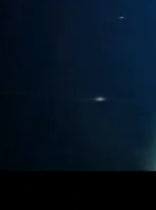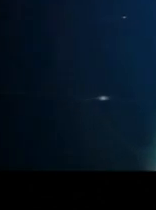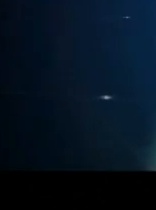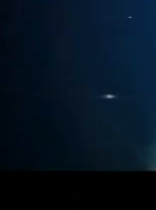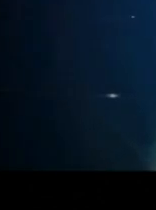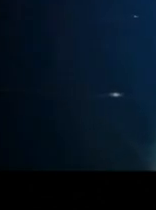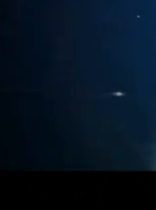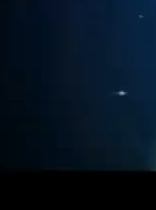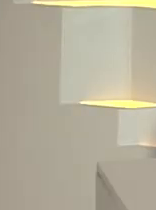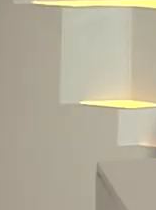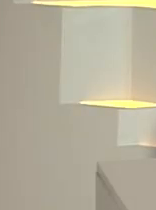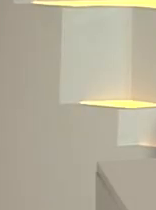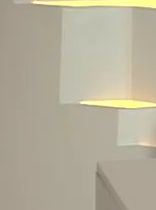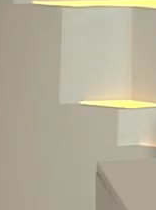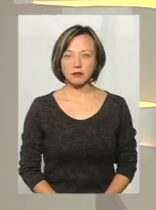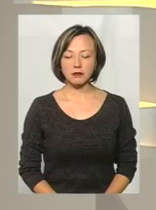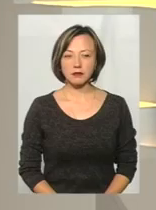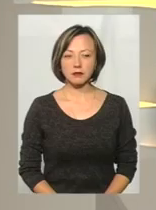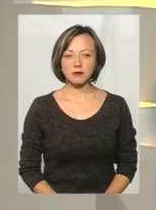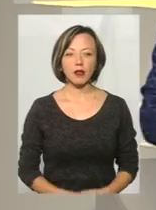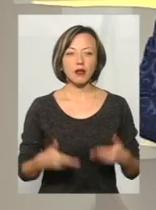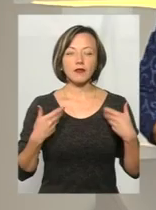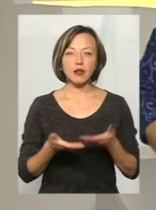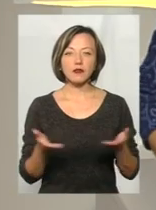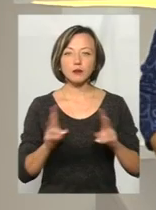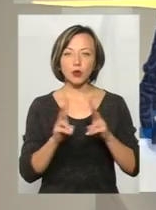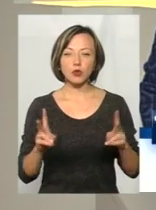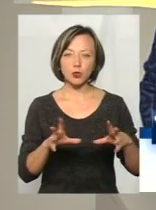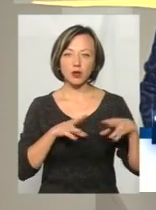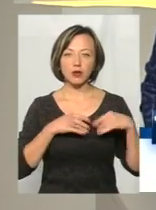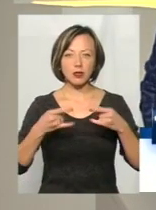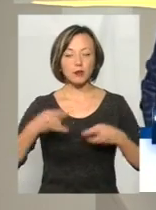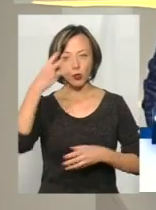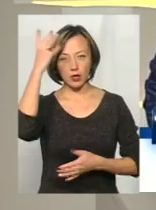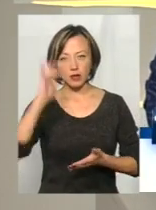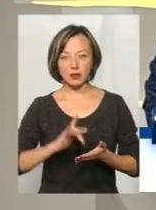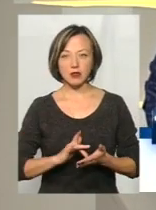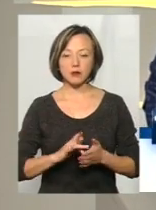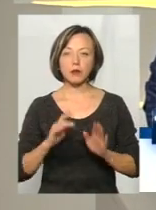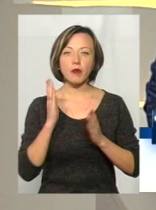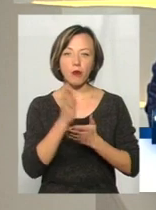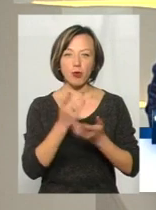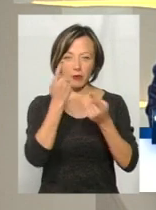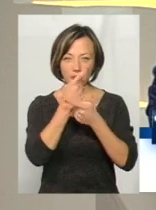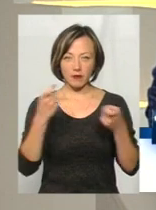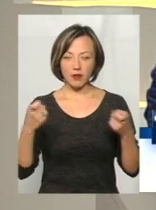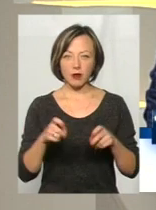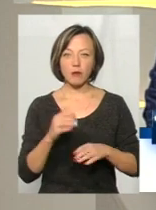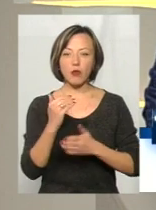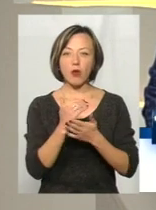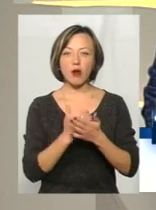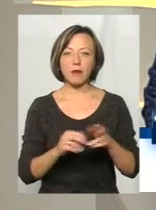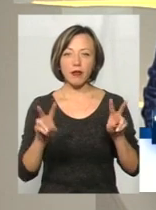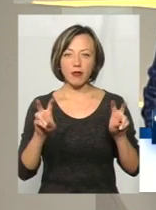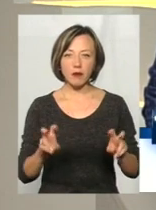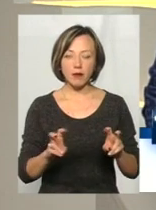Музика Мої шановання усім, хто у цій порі разом із телеканалом Поділя Центр. На часі в прямому ефірі тема. Анна Бендюх,